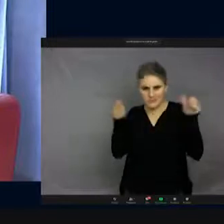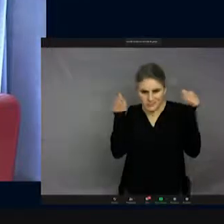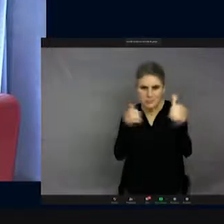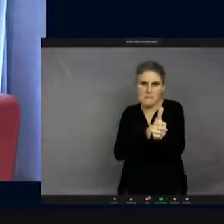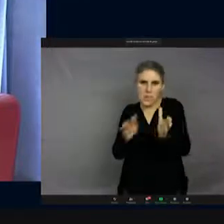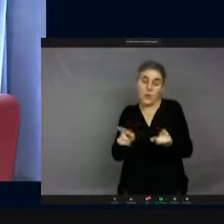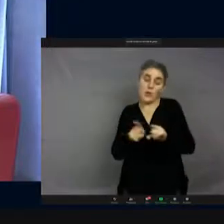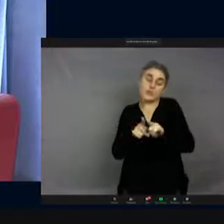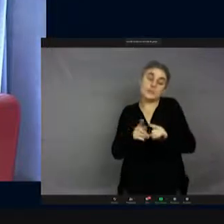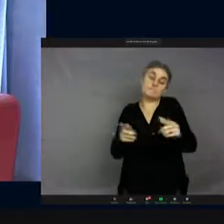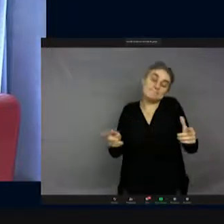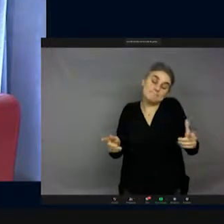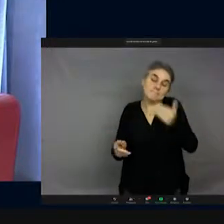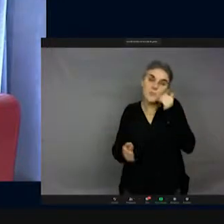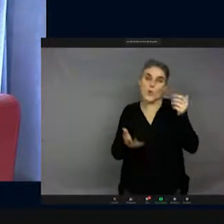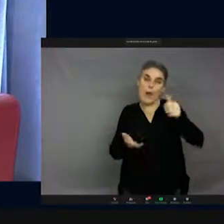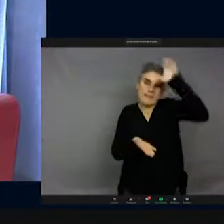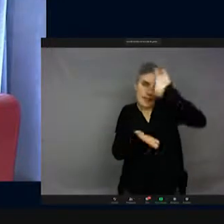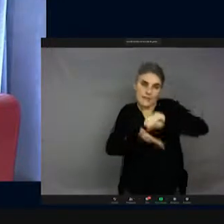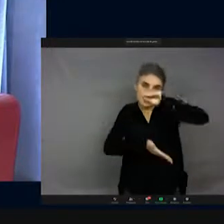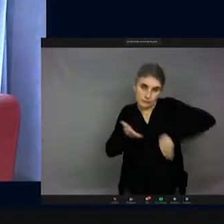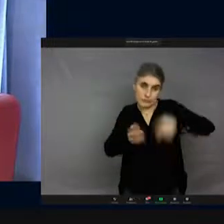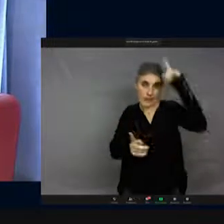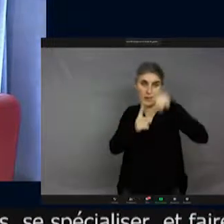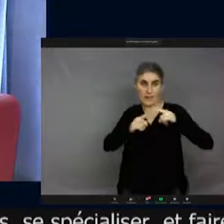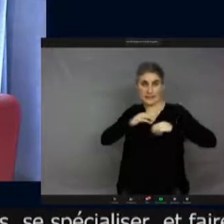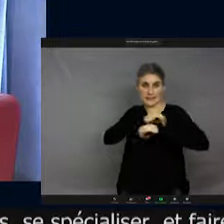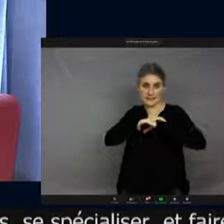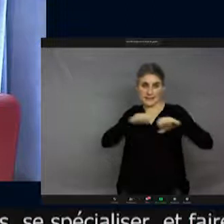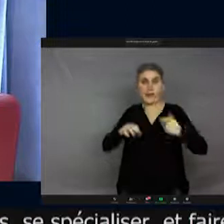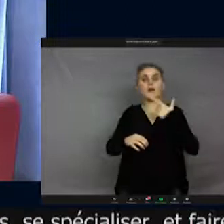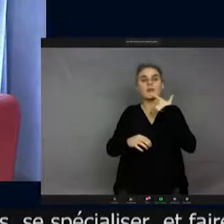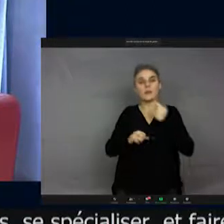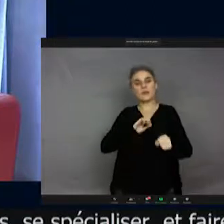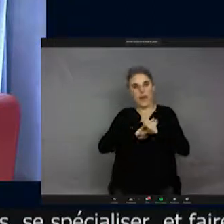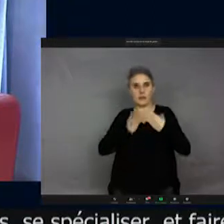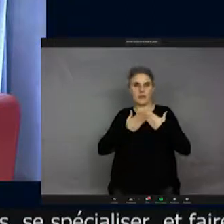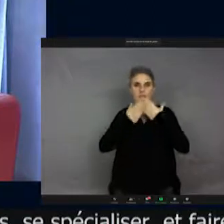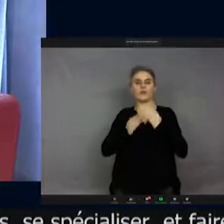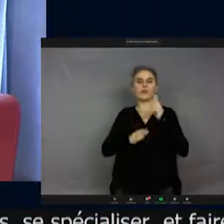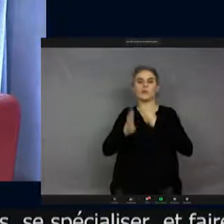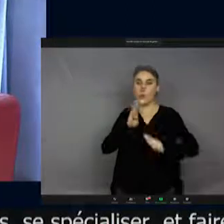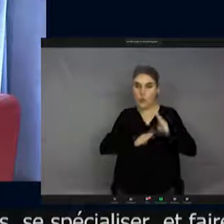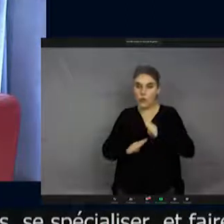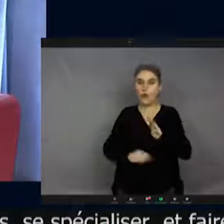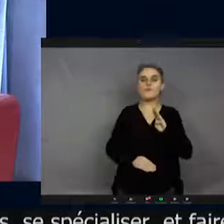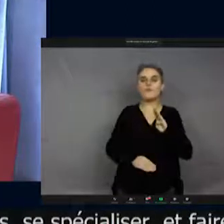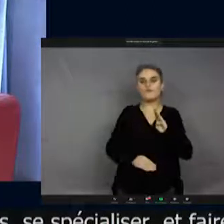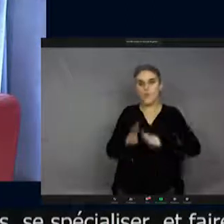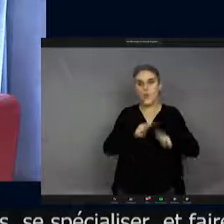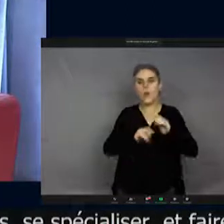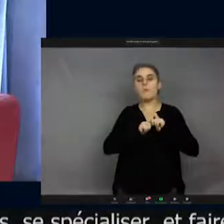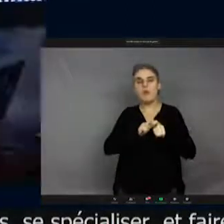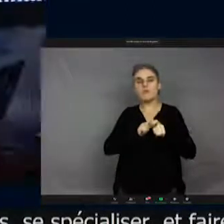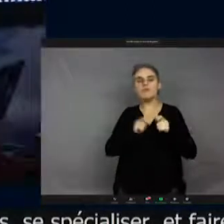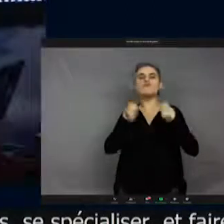thèse sur un sujet autour des insectes. Donc, on se spécialise, on rentre en bio, d'abord c'est général, puis après, petit à petit, on se spécialise. Donc ça,